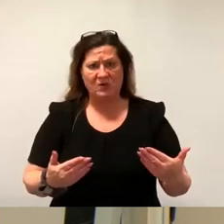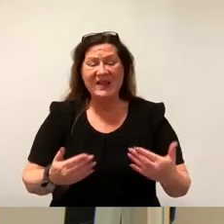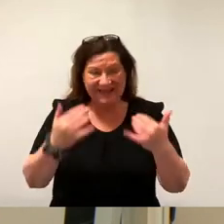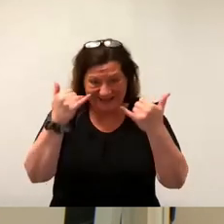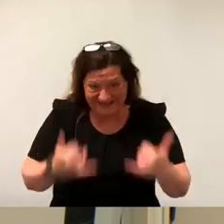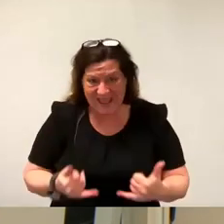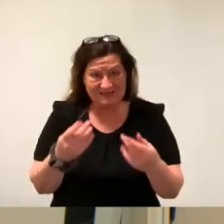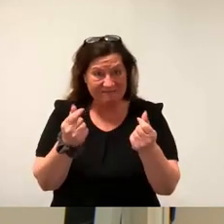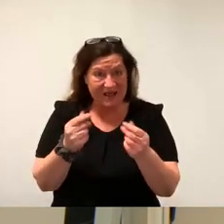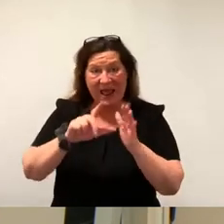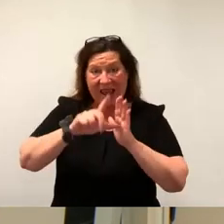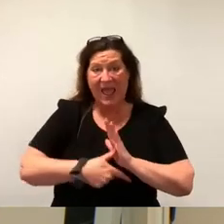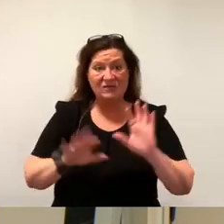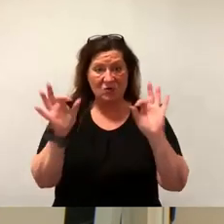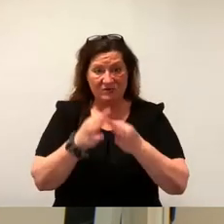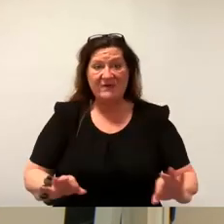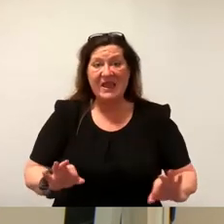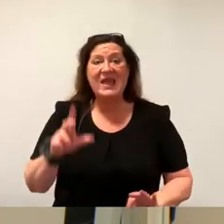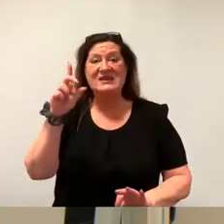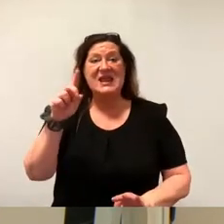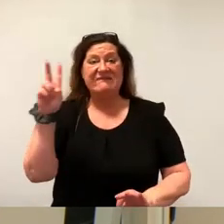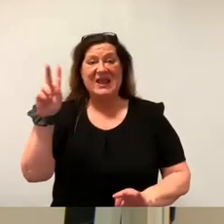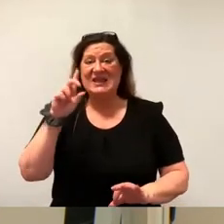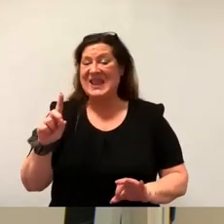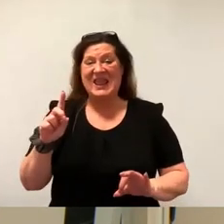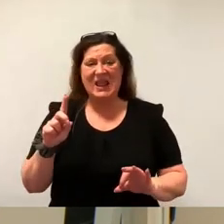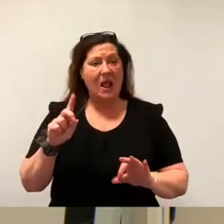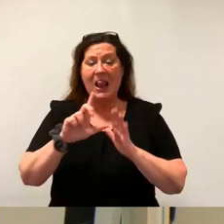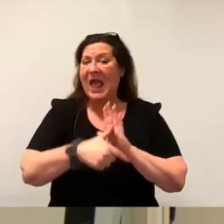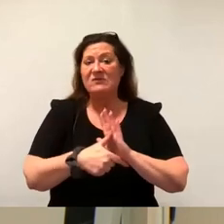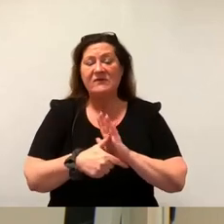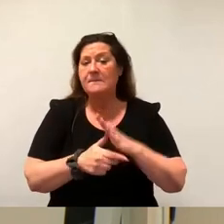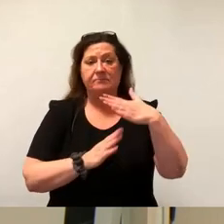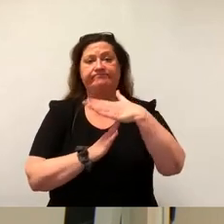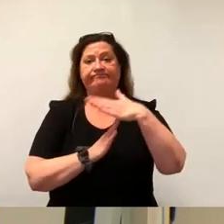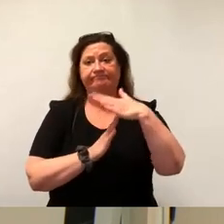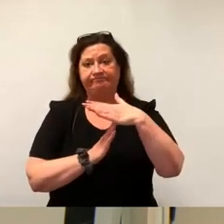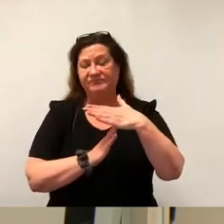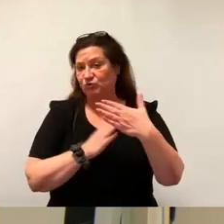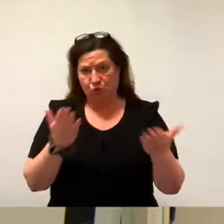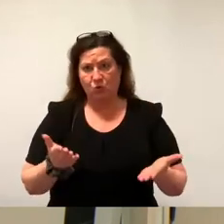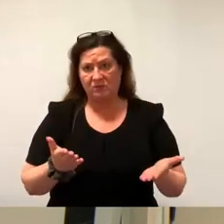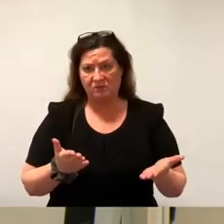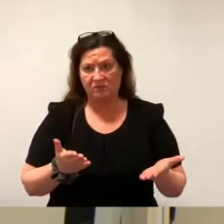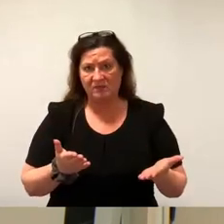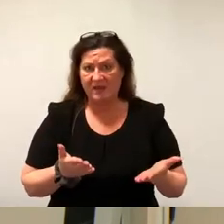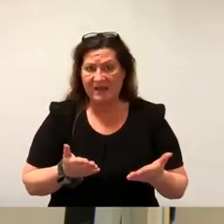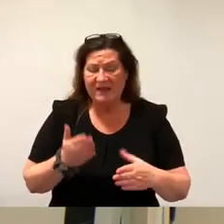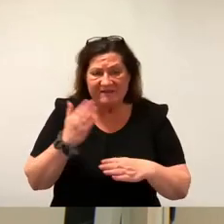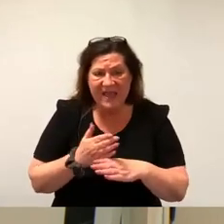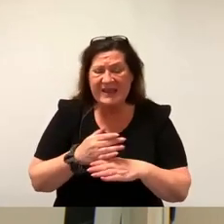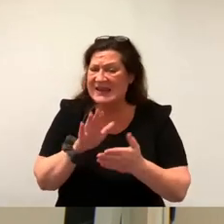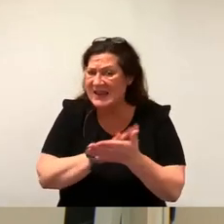Leistungsfähigkeit der TWD eindeutig erreicht. Und schon strecken diejenigen, denen es nie genug sein kann,